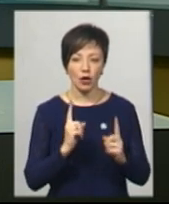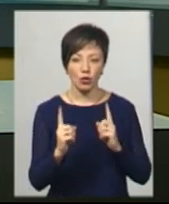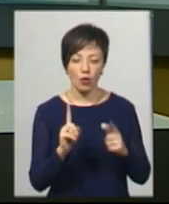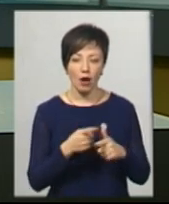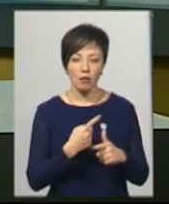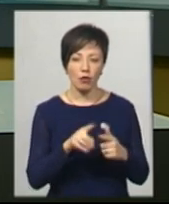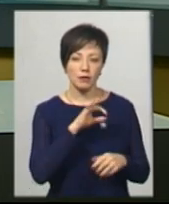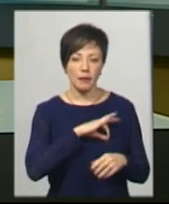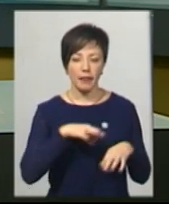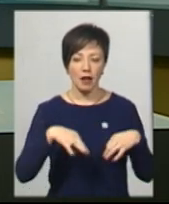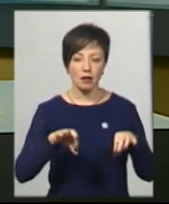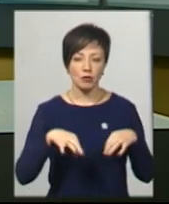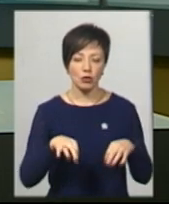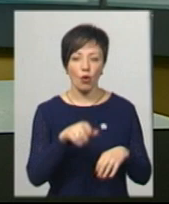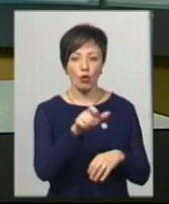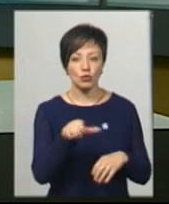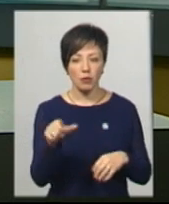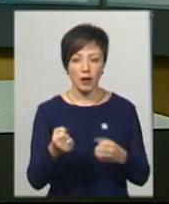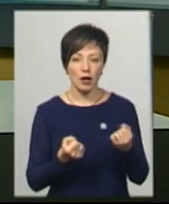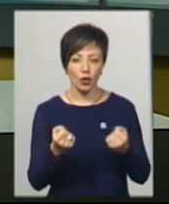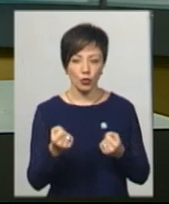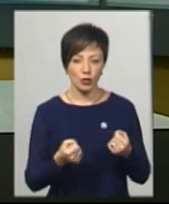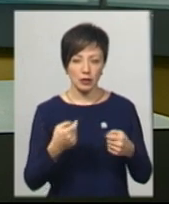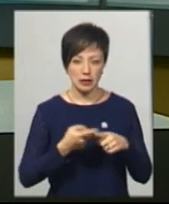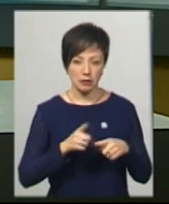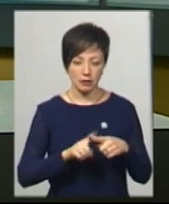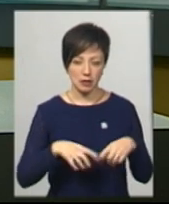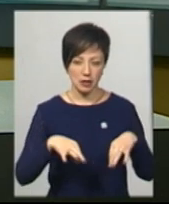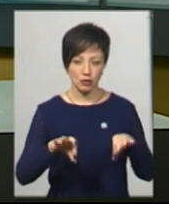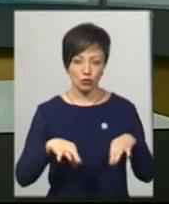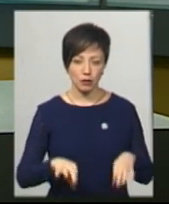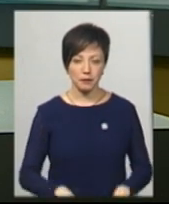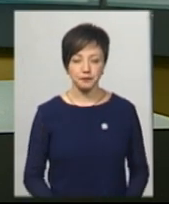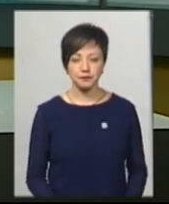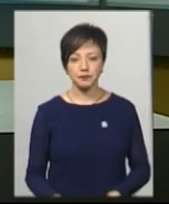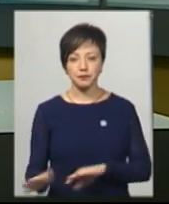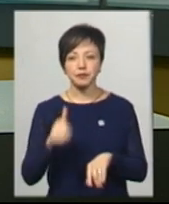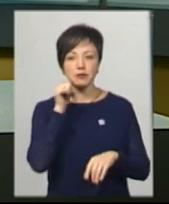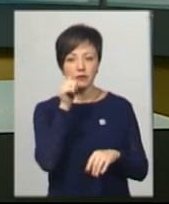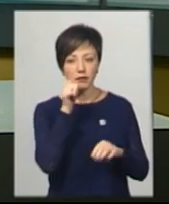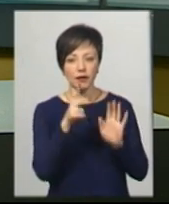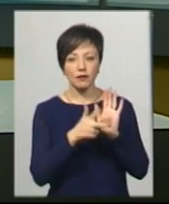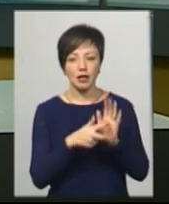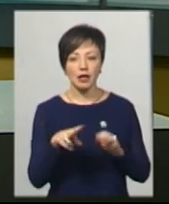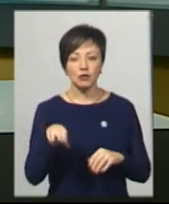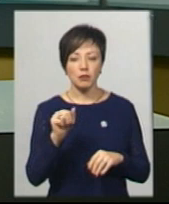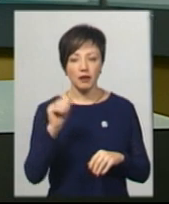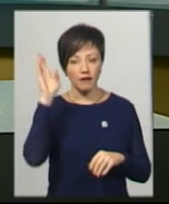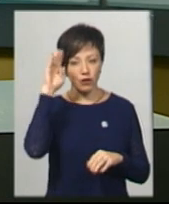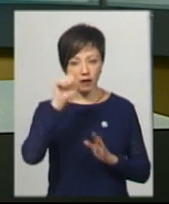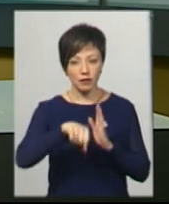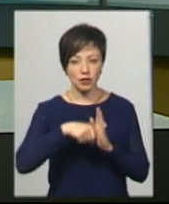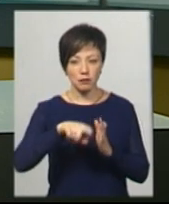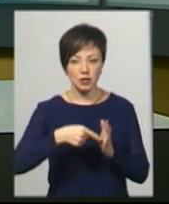або експлуатації транспорту особами, які керують транспортними засобами». Завтра та 8 листопада вода в кереницях